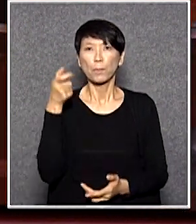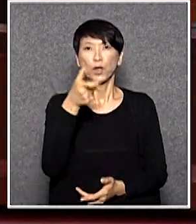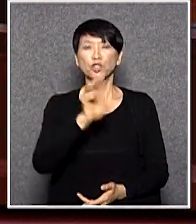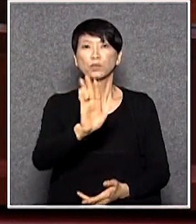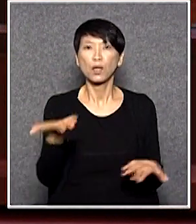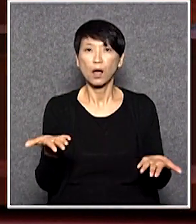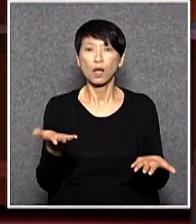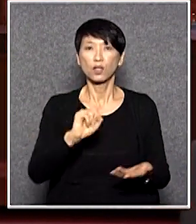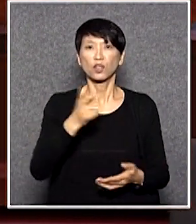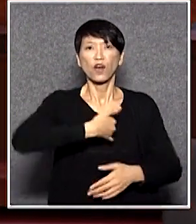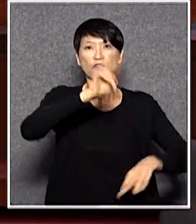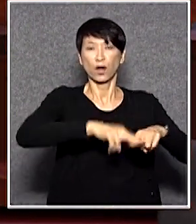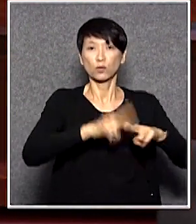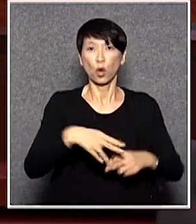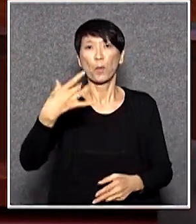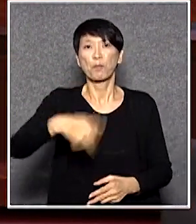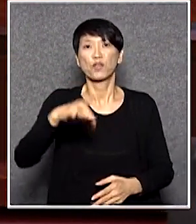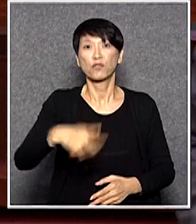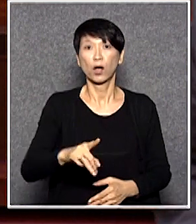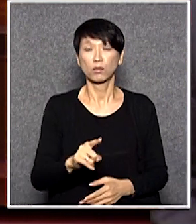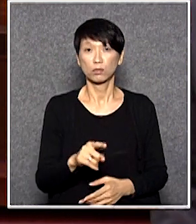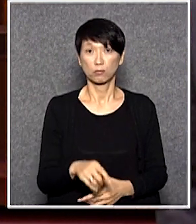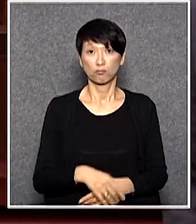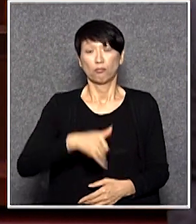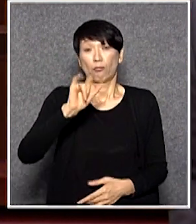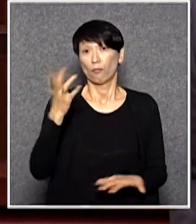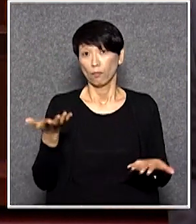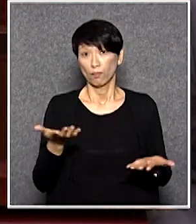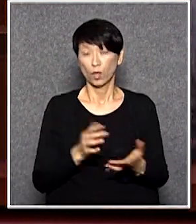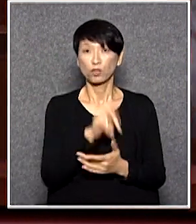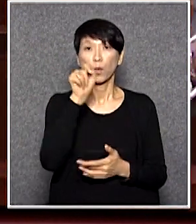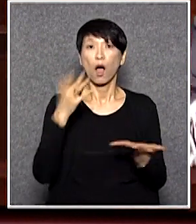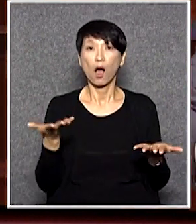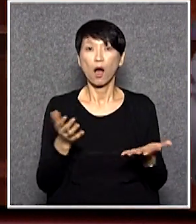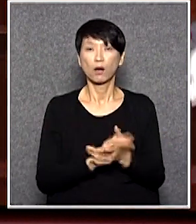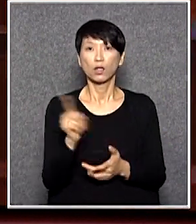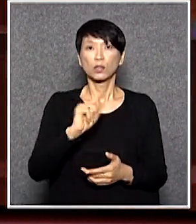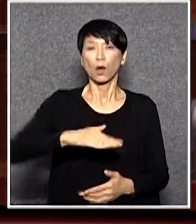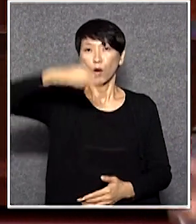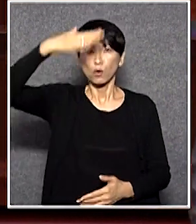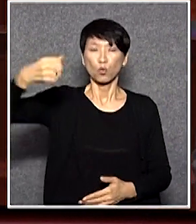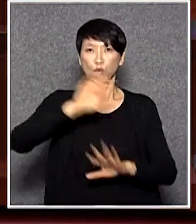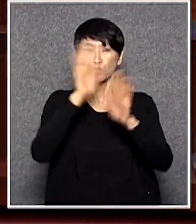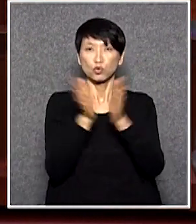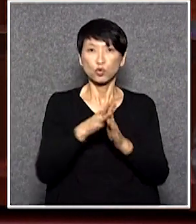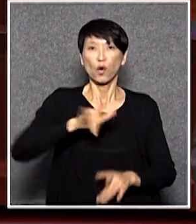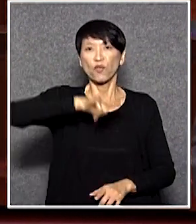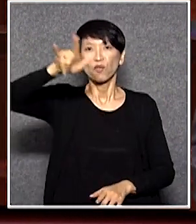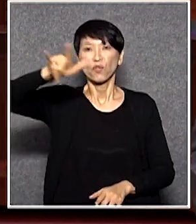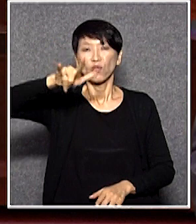為什麼不是回大陸讀書不用錢是不是為什麼你高官的子女全部去外國留學